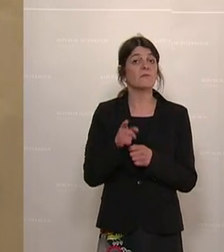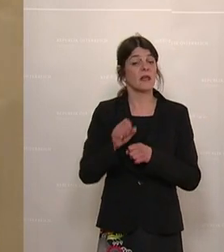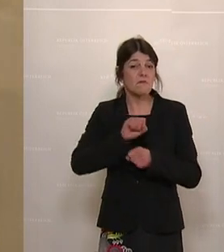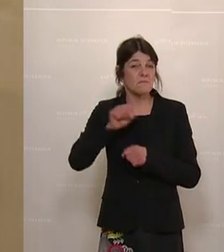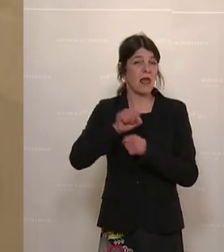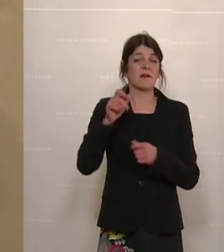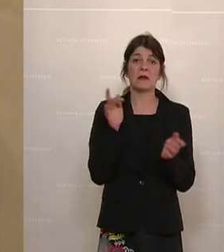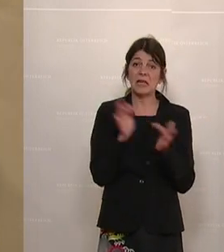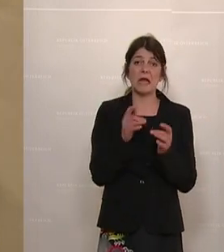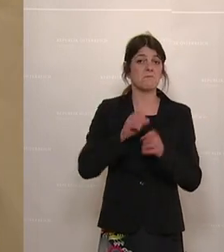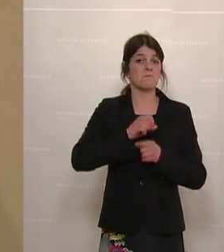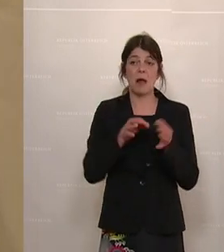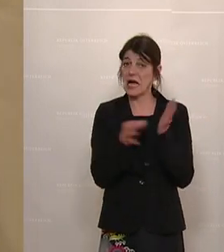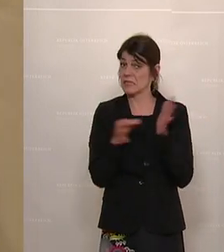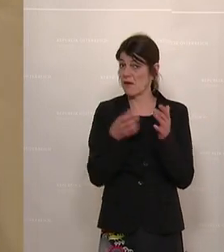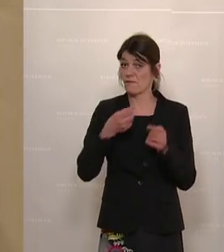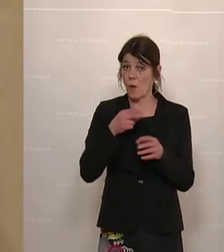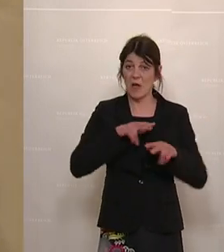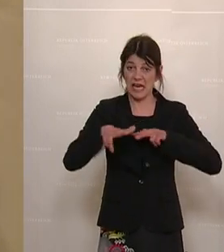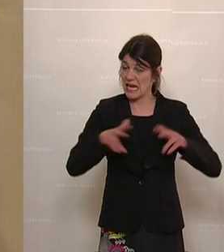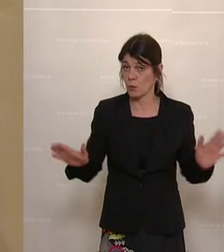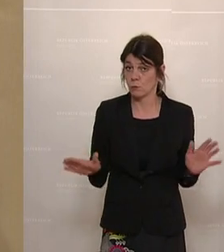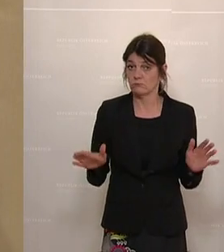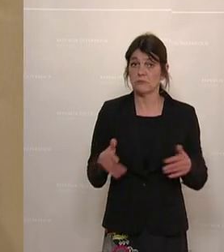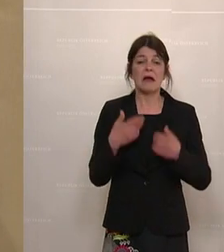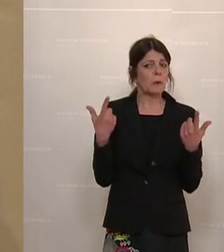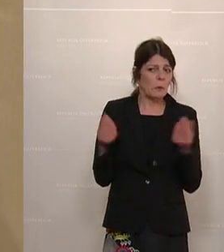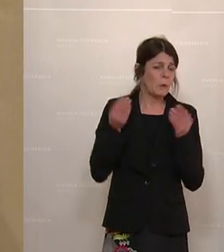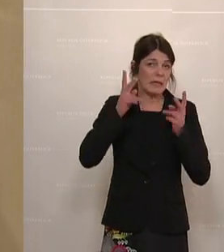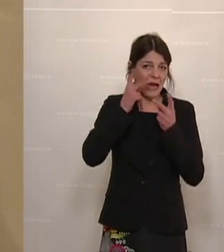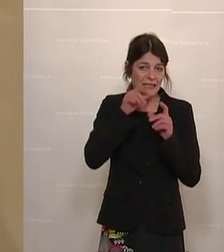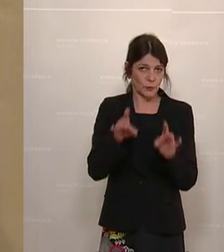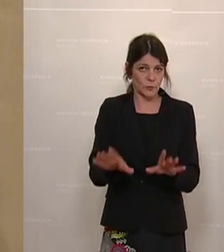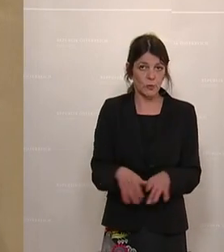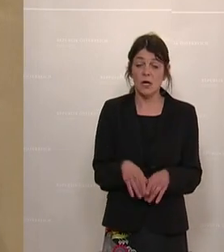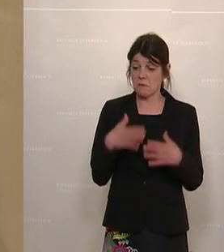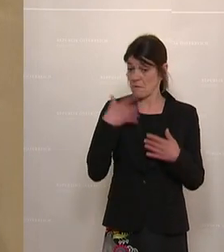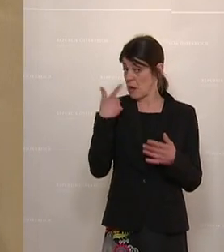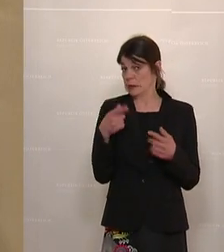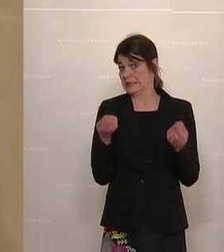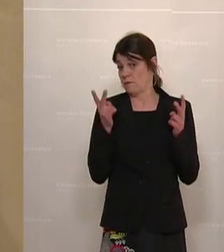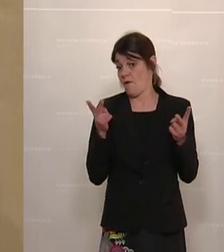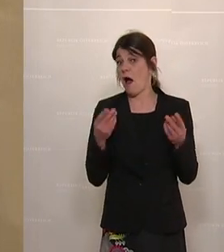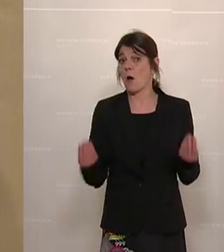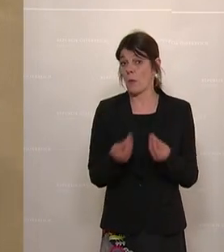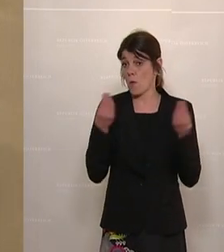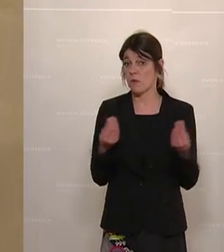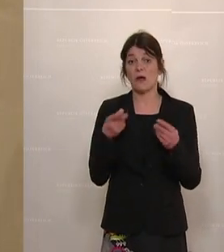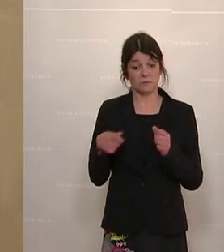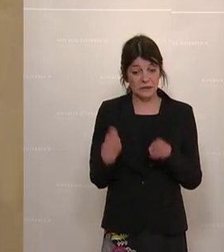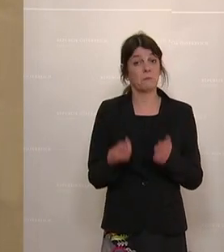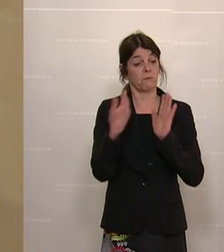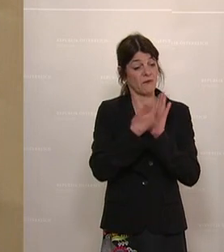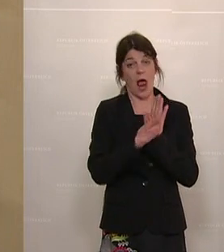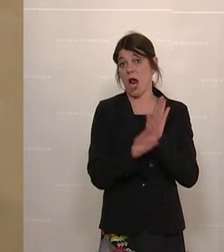Regierung, aus welchen Gründen auch immer und uns erachten, sind das wirklich Gründe, die faktisch